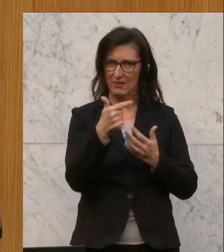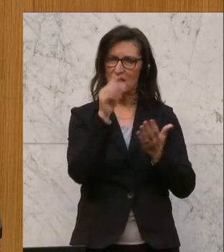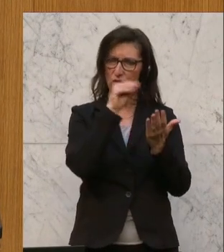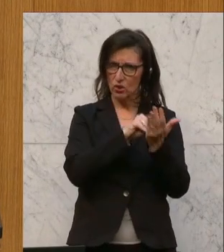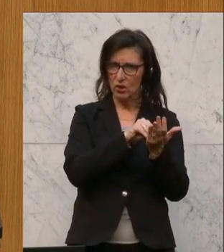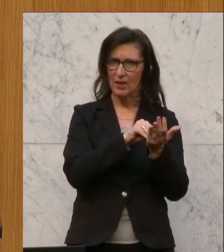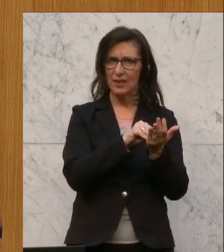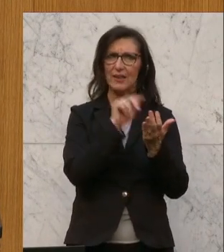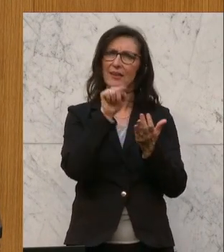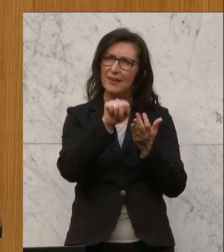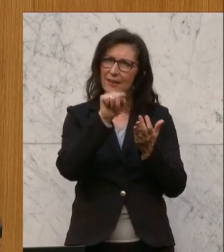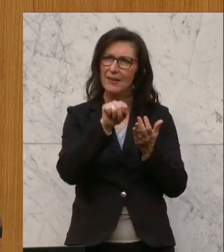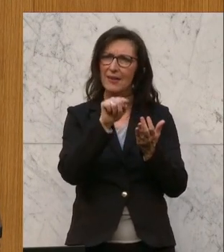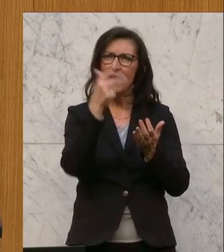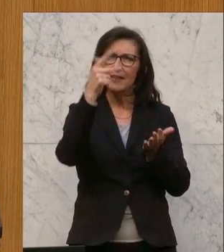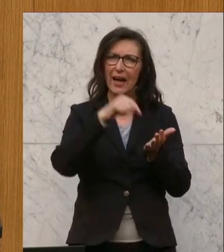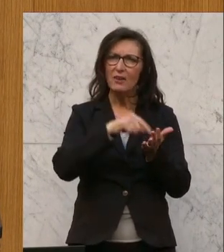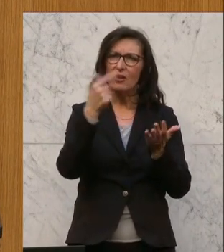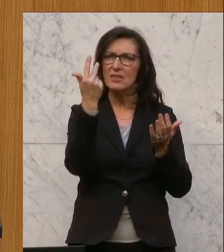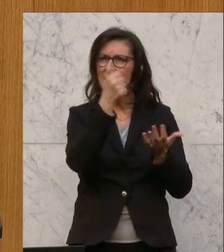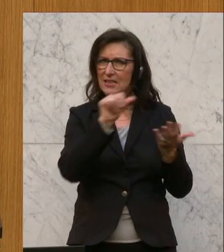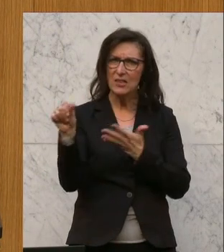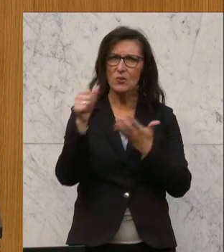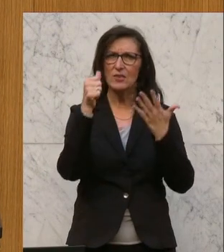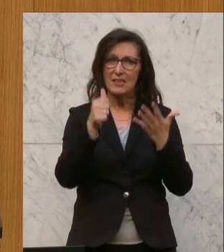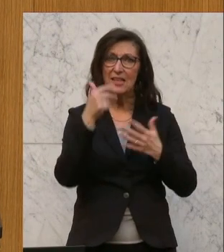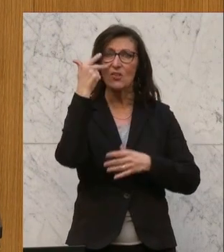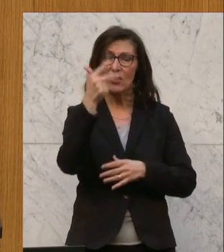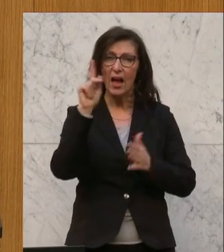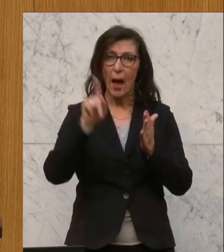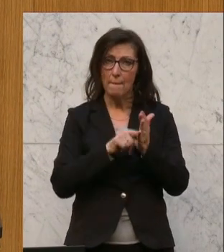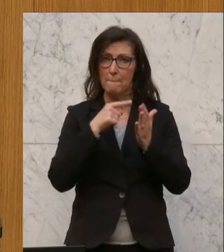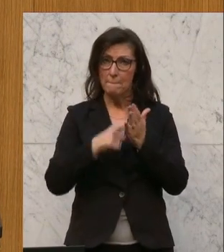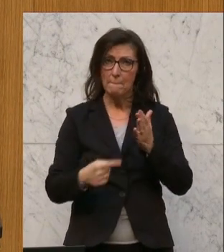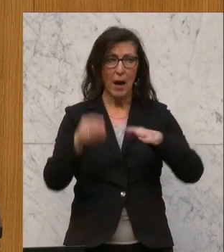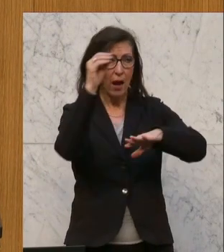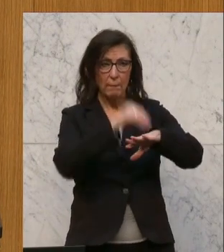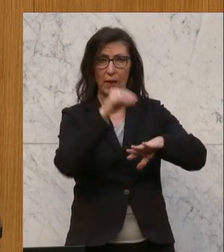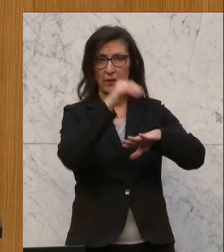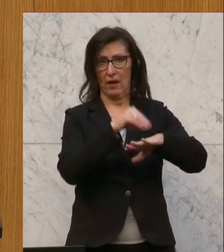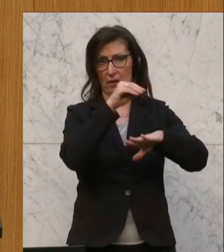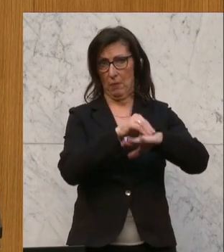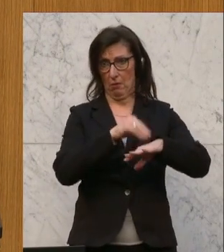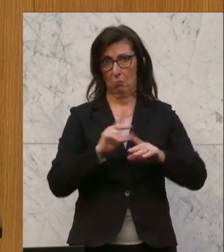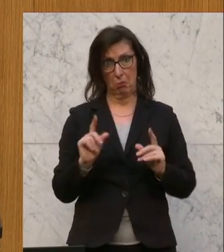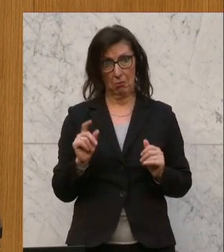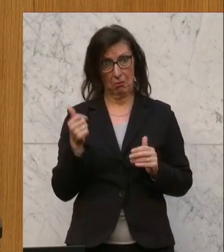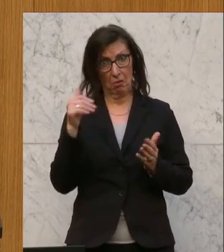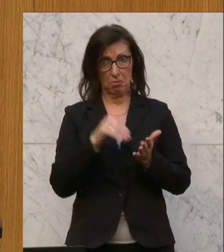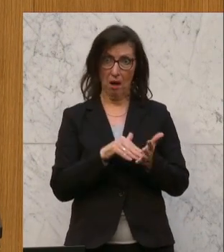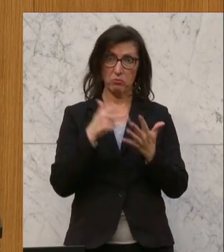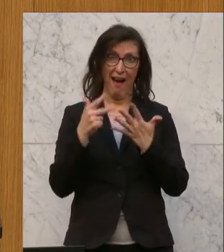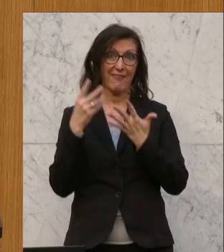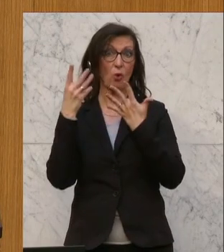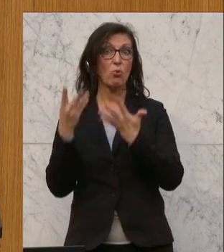dass alleine in diesem Jahr 3.636 Hinweise bei der NS-Meldestelle eingegangen sind. Immerhin 1.098 von diesen